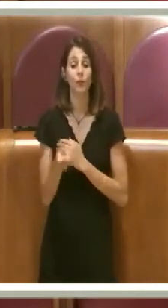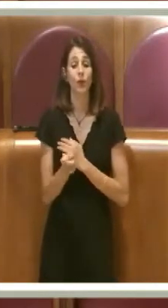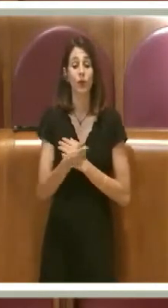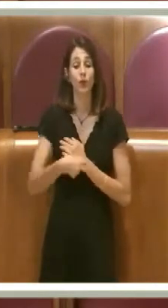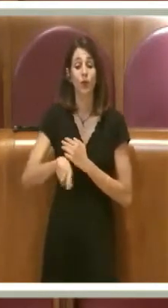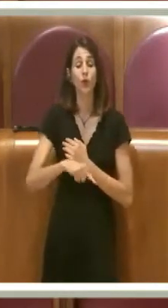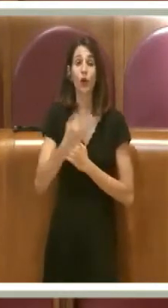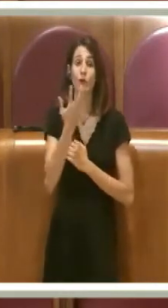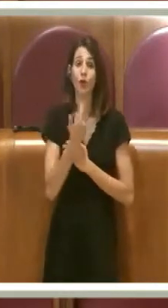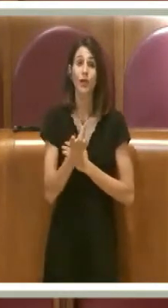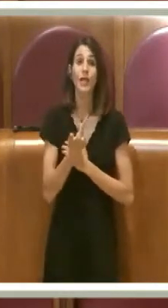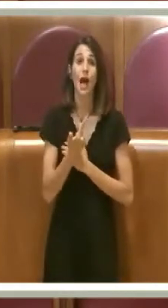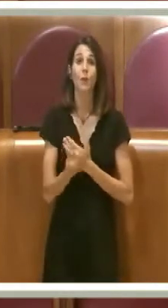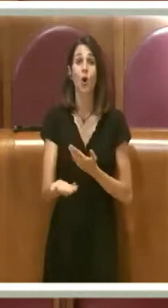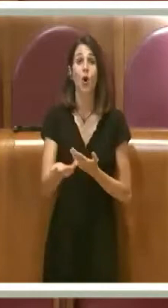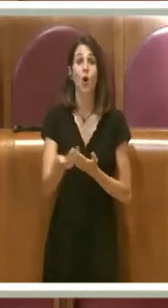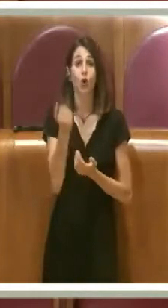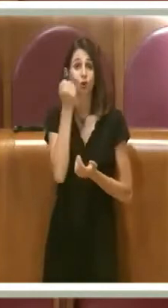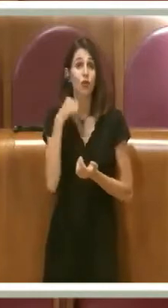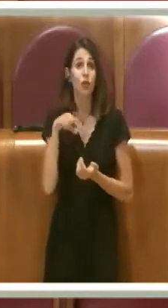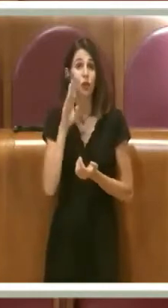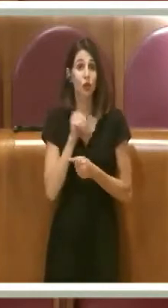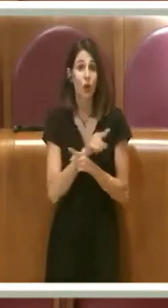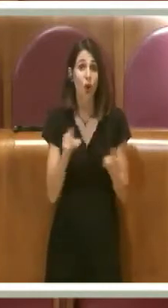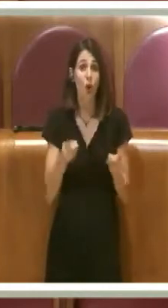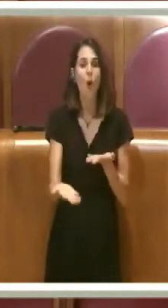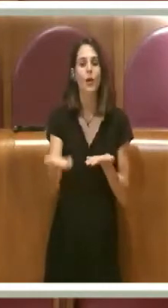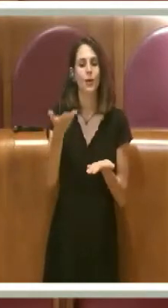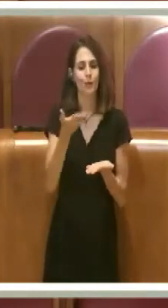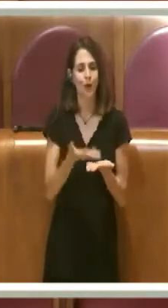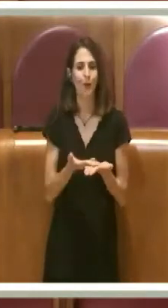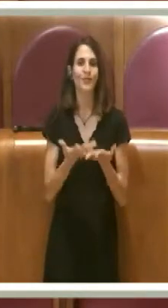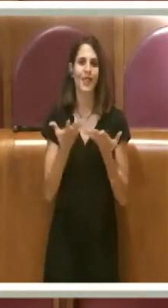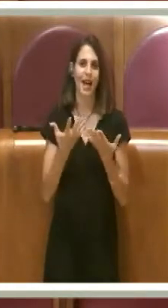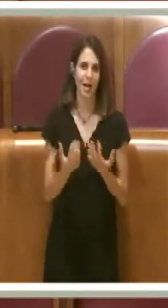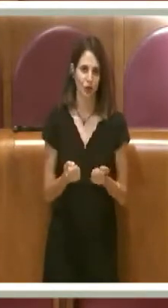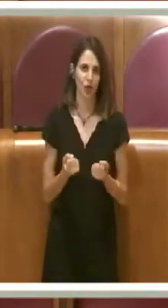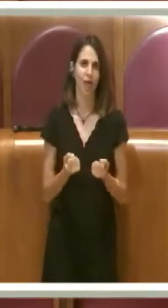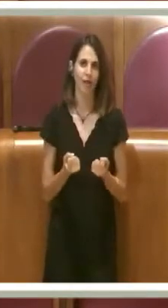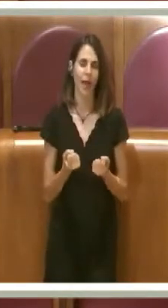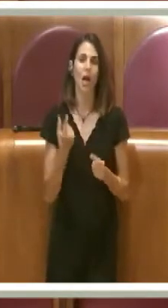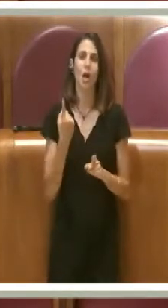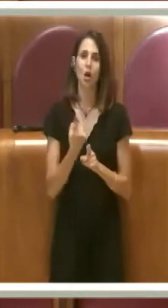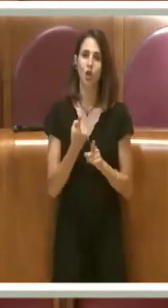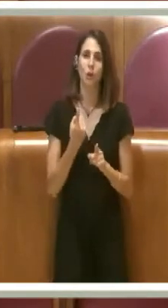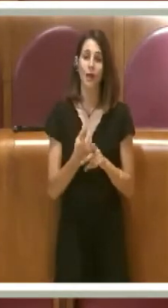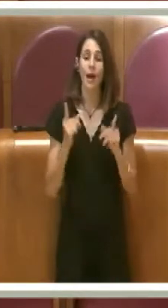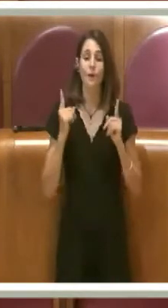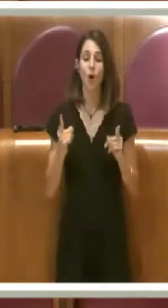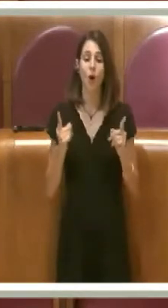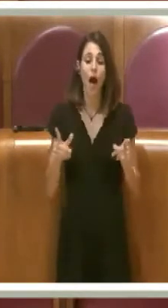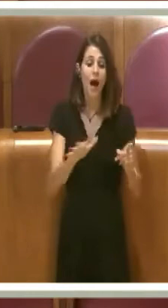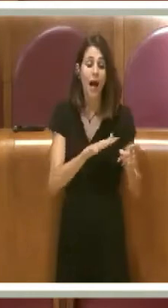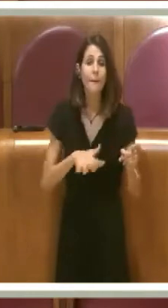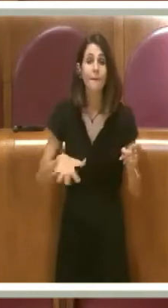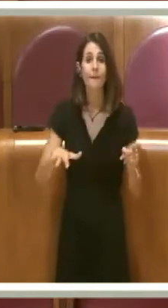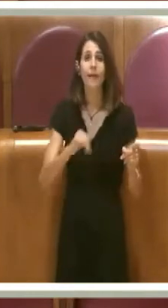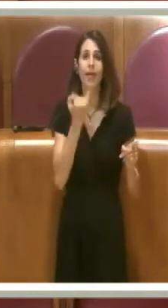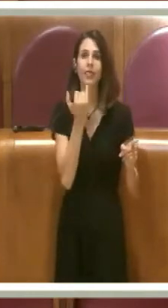dei genitori, ma non solo, di prendersi cura dell'ambiente in cui i bambini